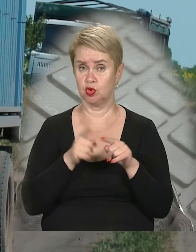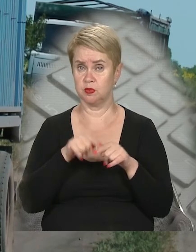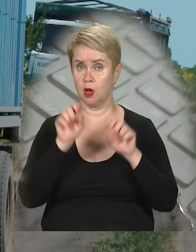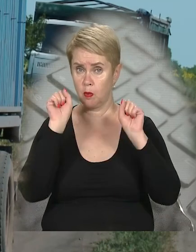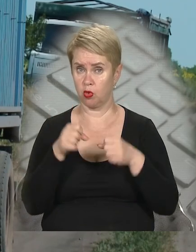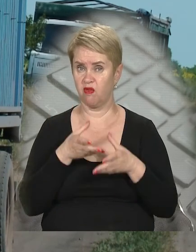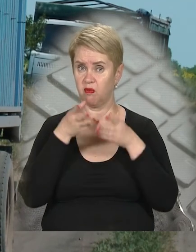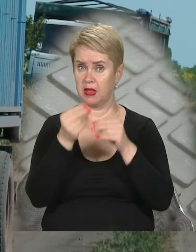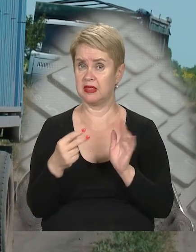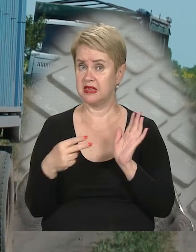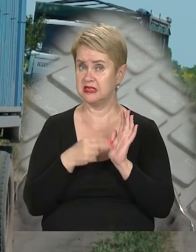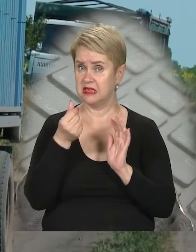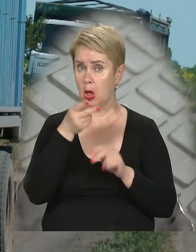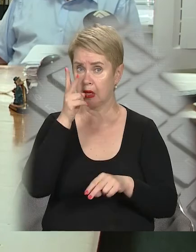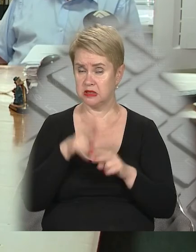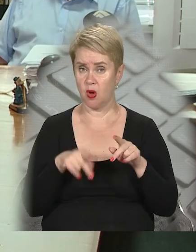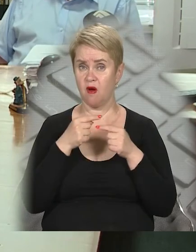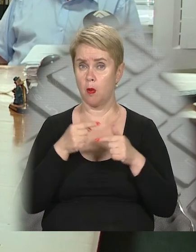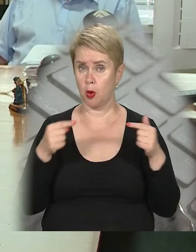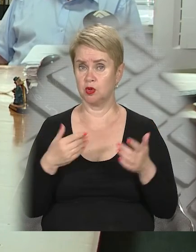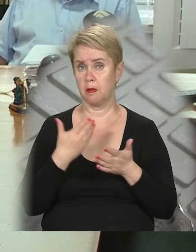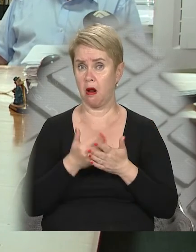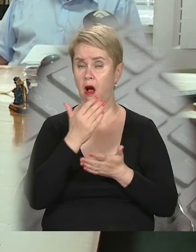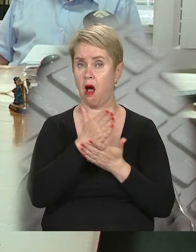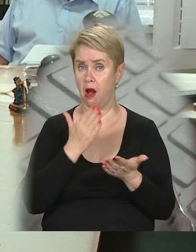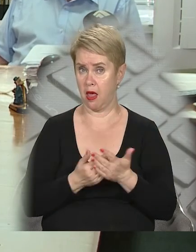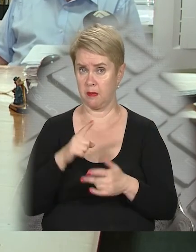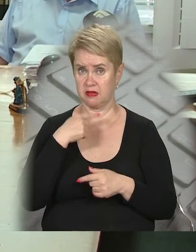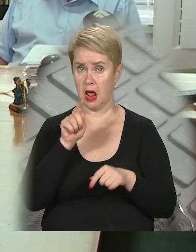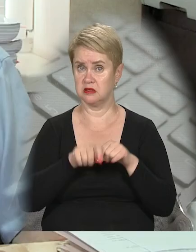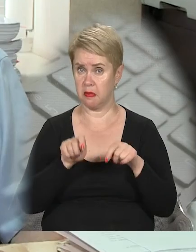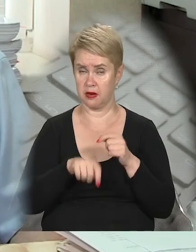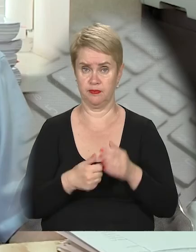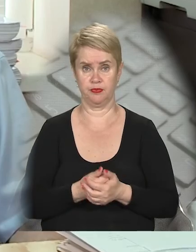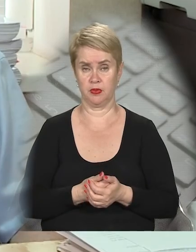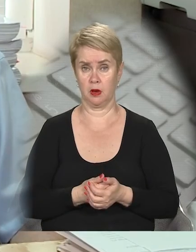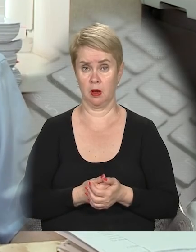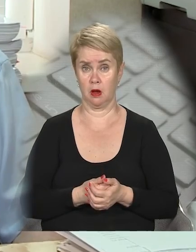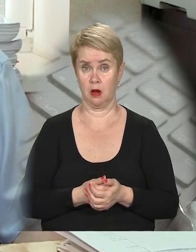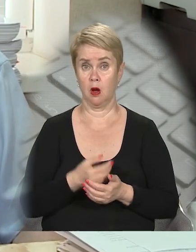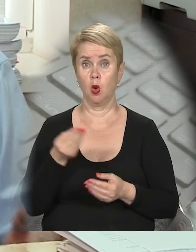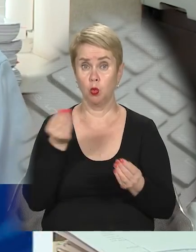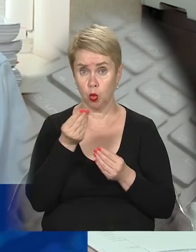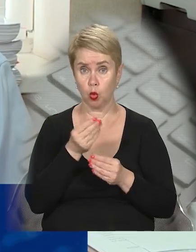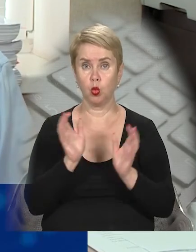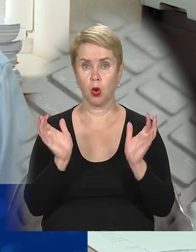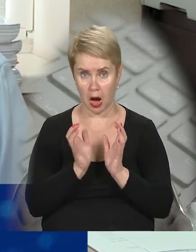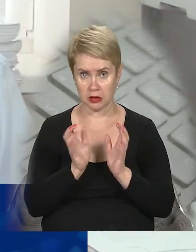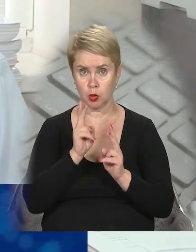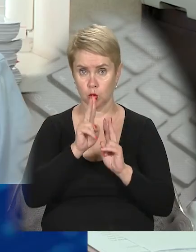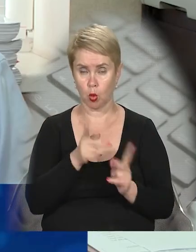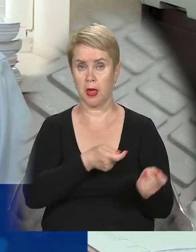це може вплинути на ціну кінцевої продукції, приміром, хлібу, твердять експерти. Муку теж хтось хранить і хтось